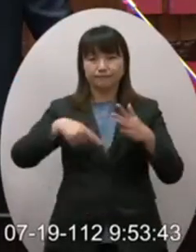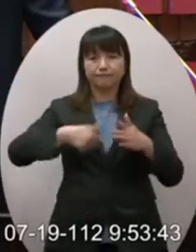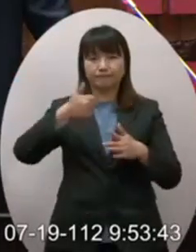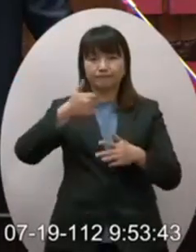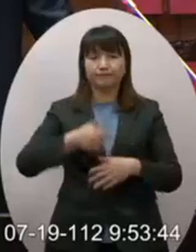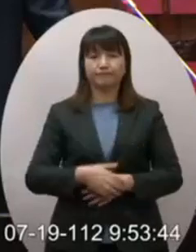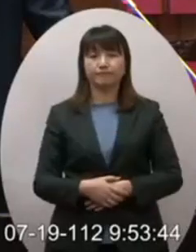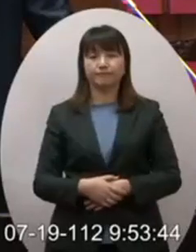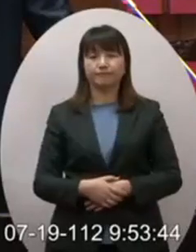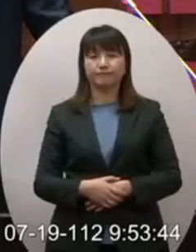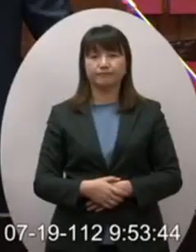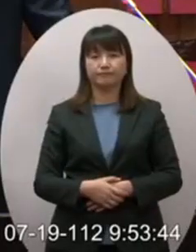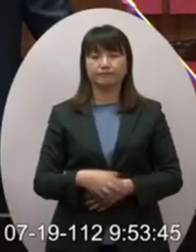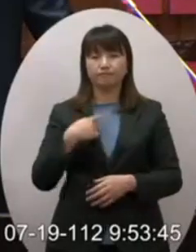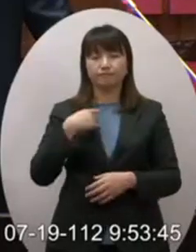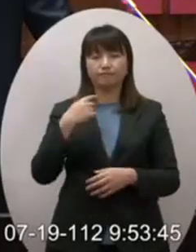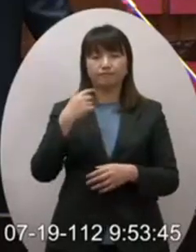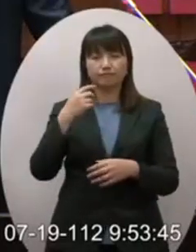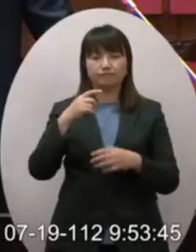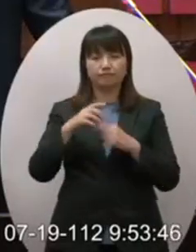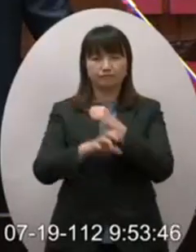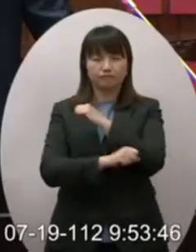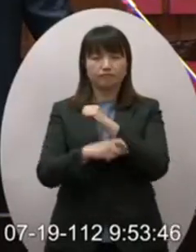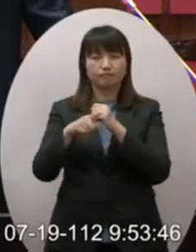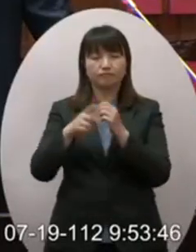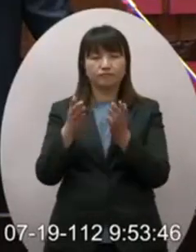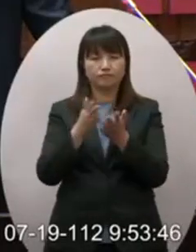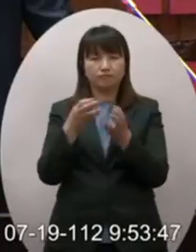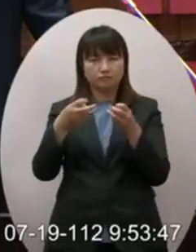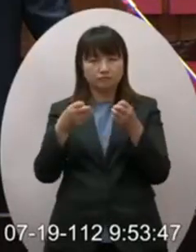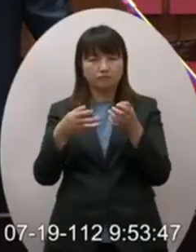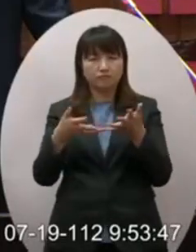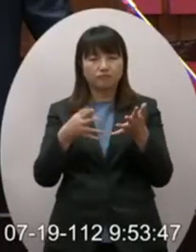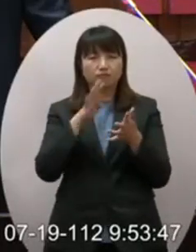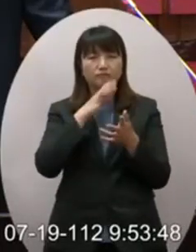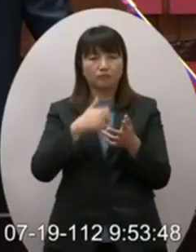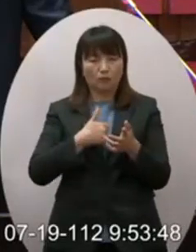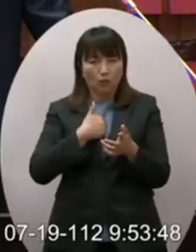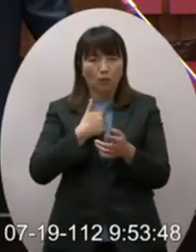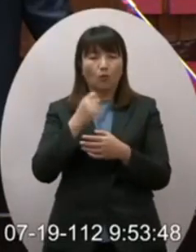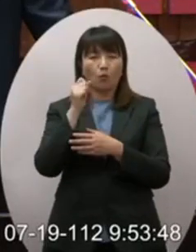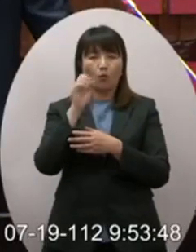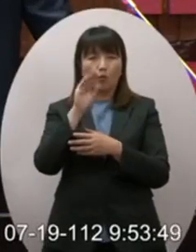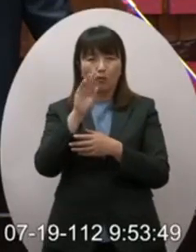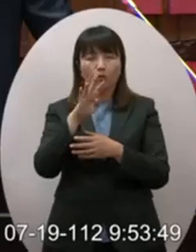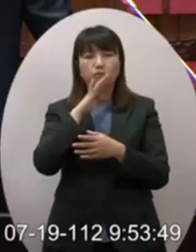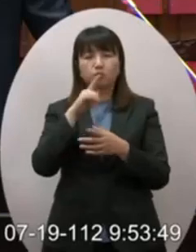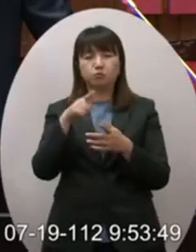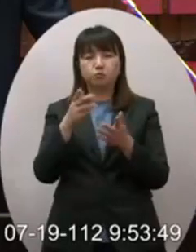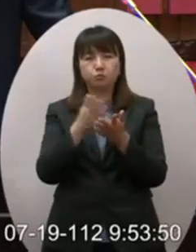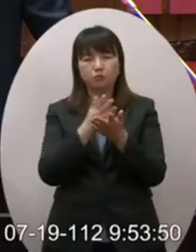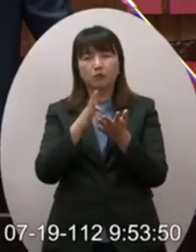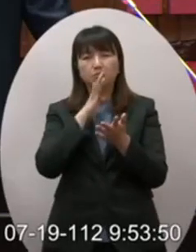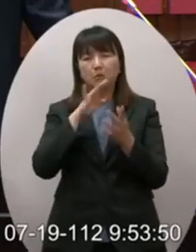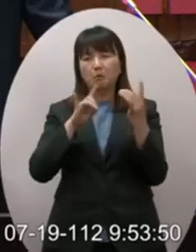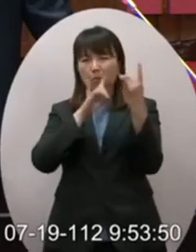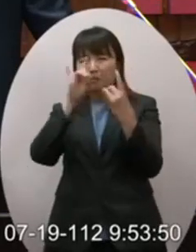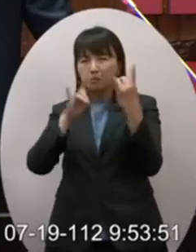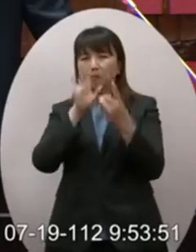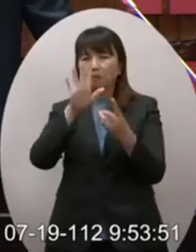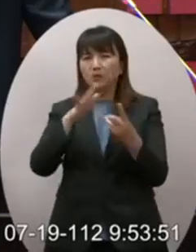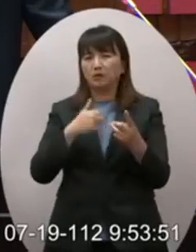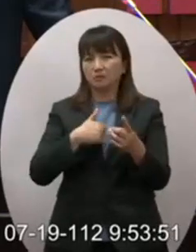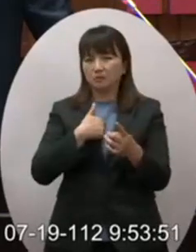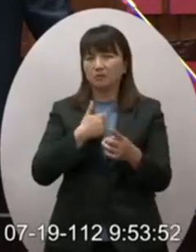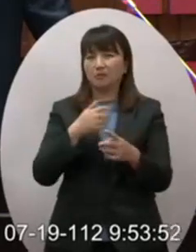雙贏負利的角度院我基本上我覺得談判這件事你不要說什麼誠不誠懇啦談判有時候是耳魚我炸啦